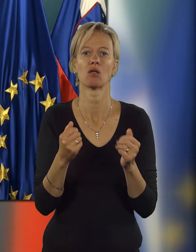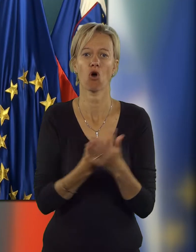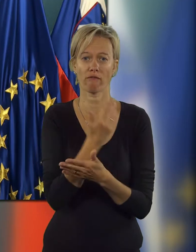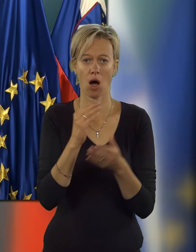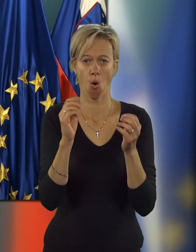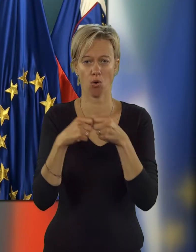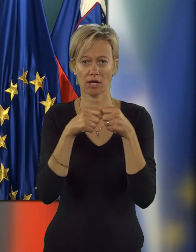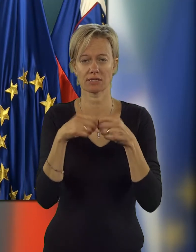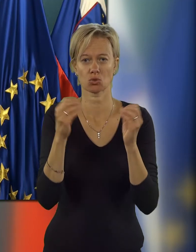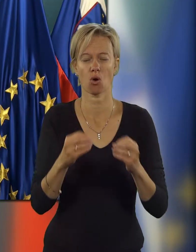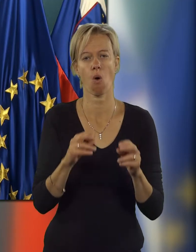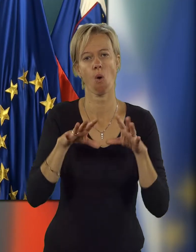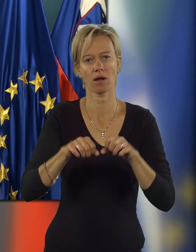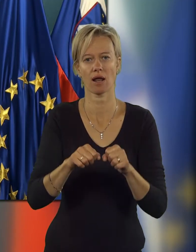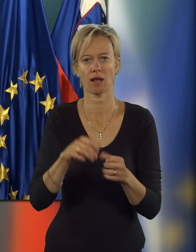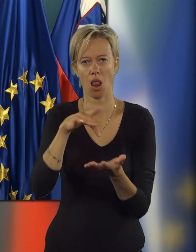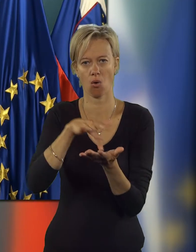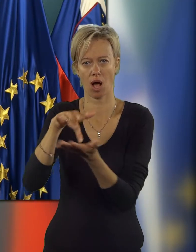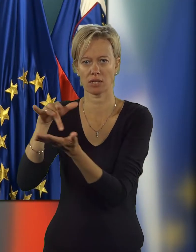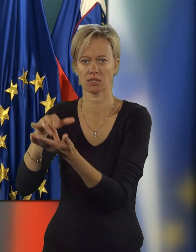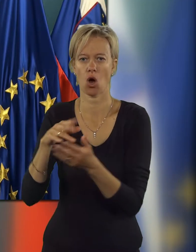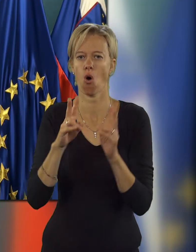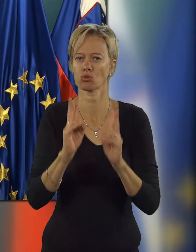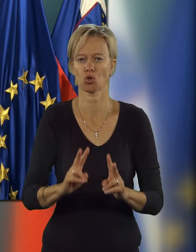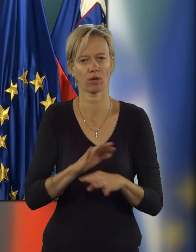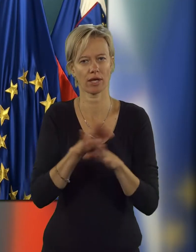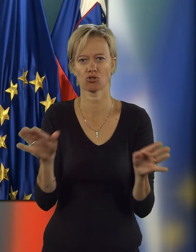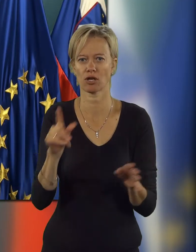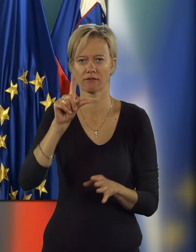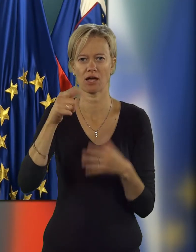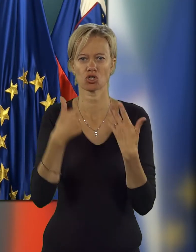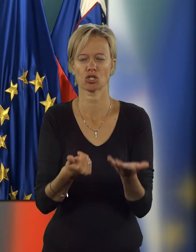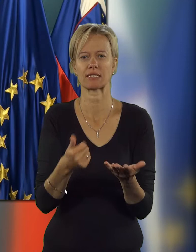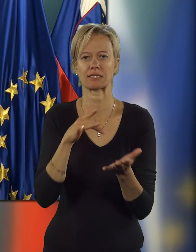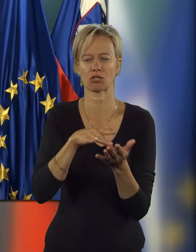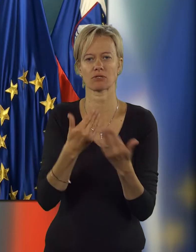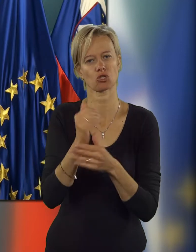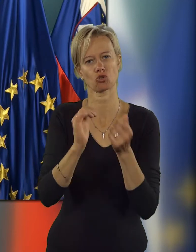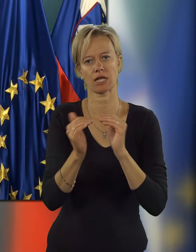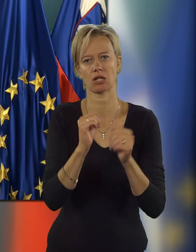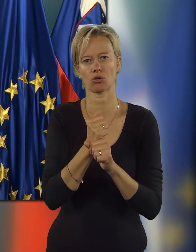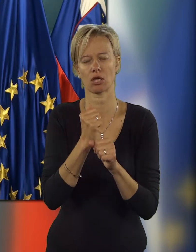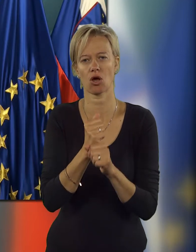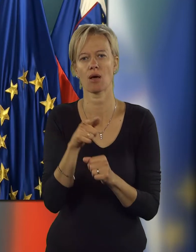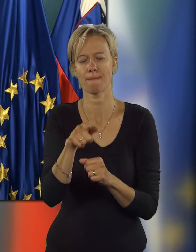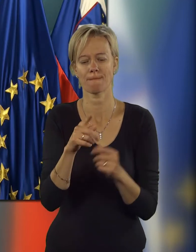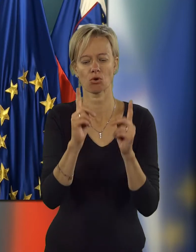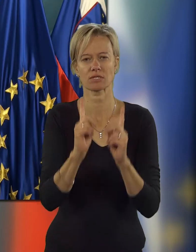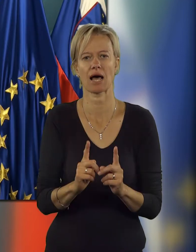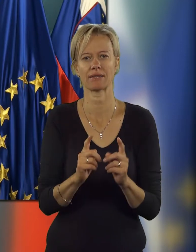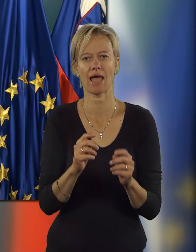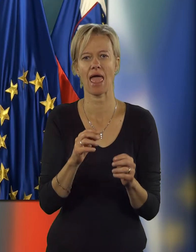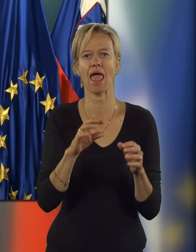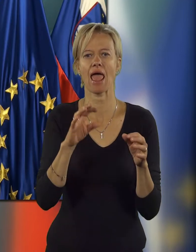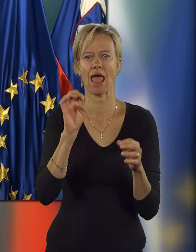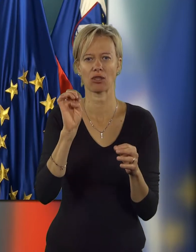organizacijska struktura ohranja lokacijo obstoječih vseh obstoječih 62 centrov za socialno delo, ki postane